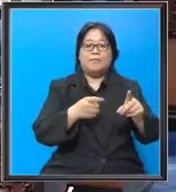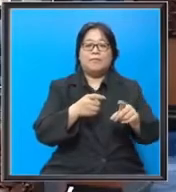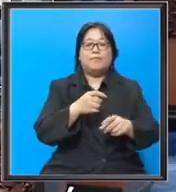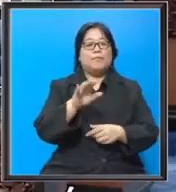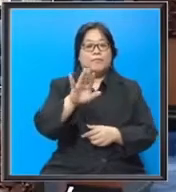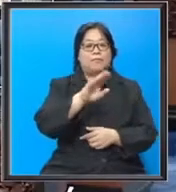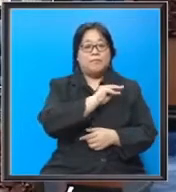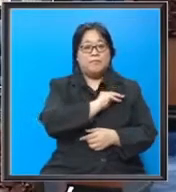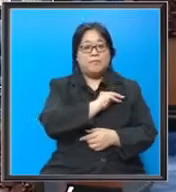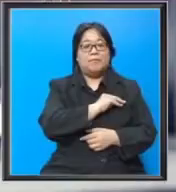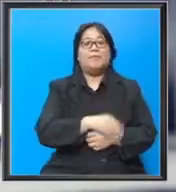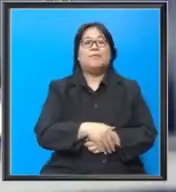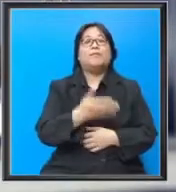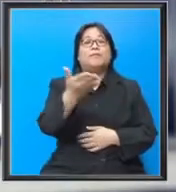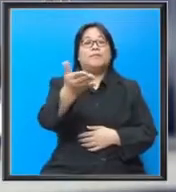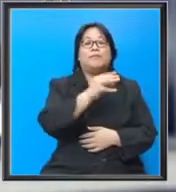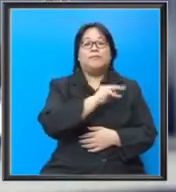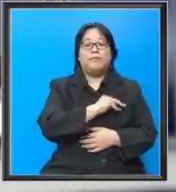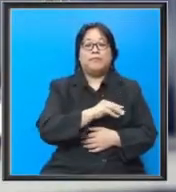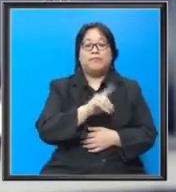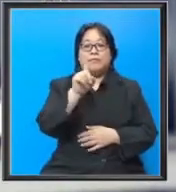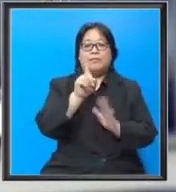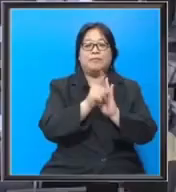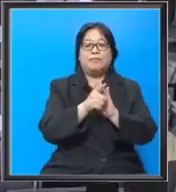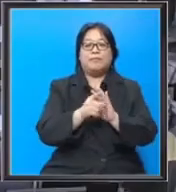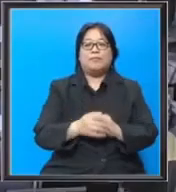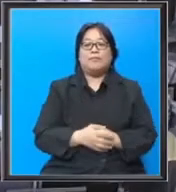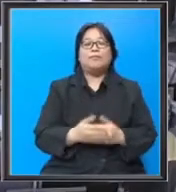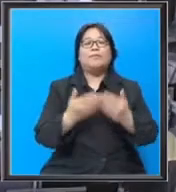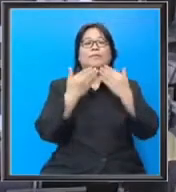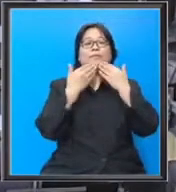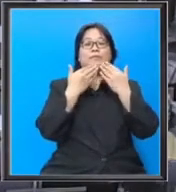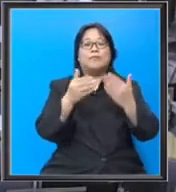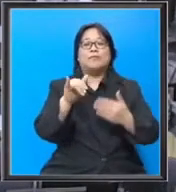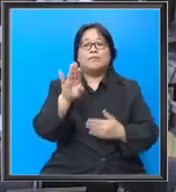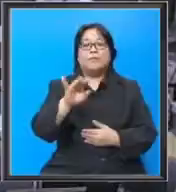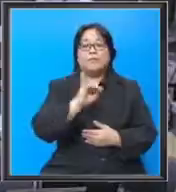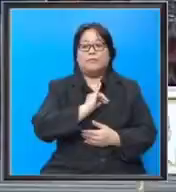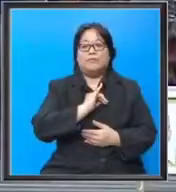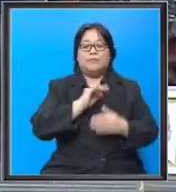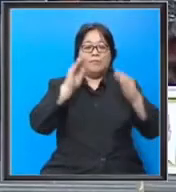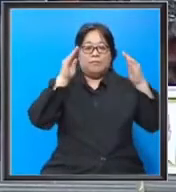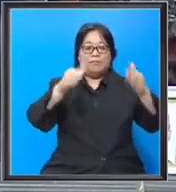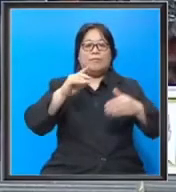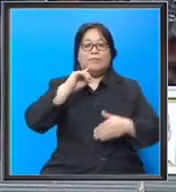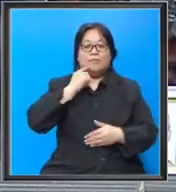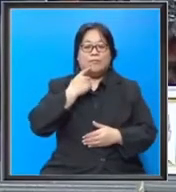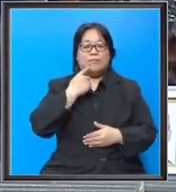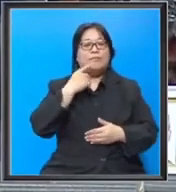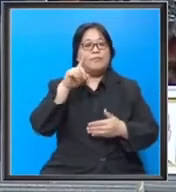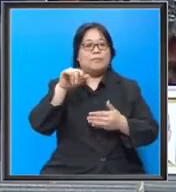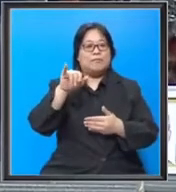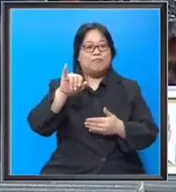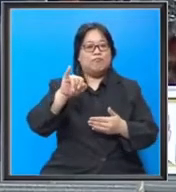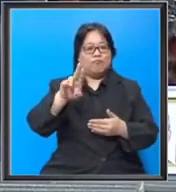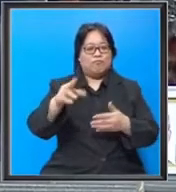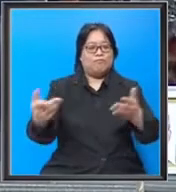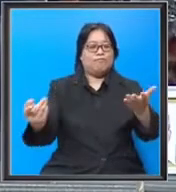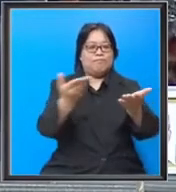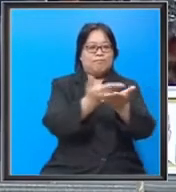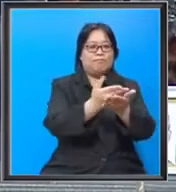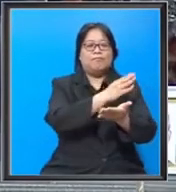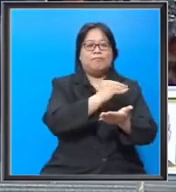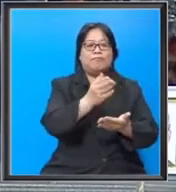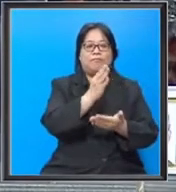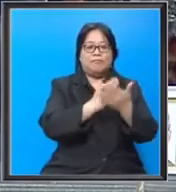Berhormat Menteri. Sila Menteri, satu minit. Terima kasih, Ya Berhormat. Saya mengambil perhatian serius isu yang dibangkitkan dan